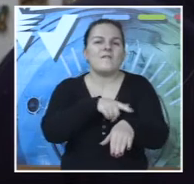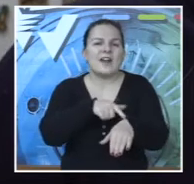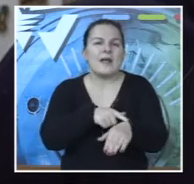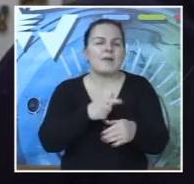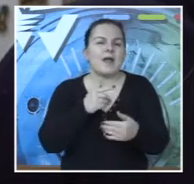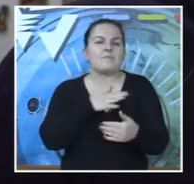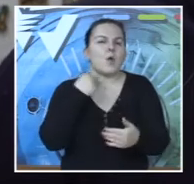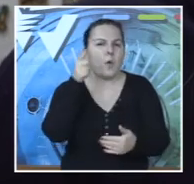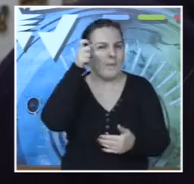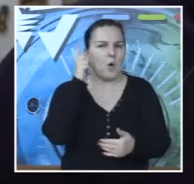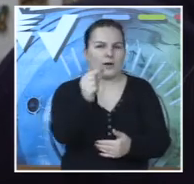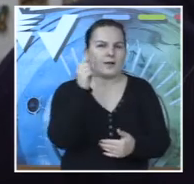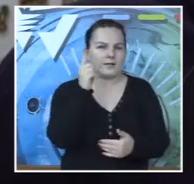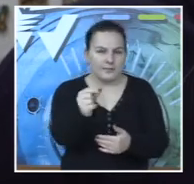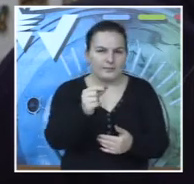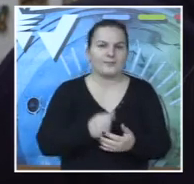išao za Beograd.